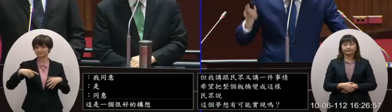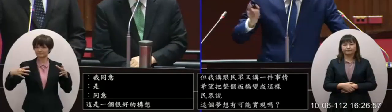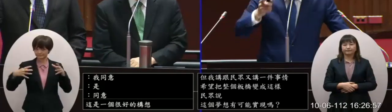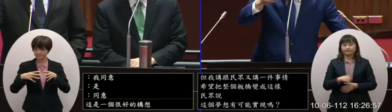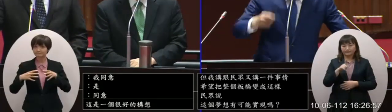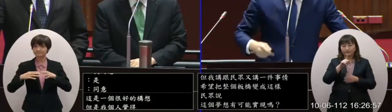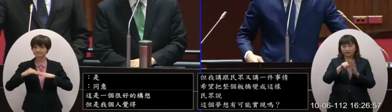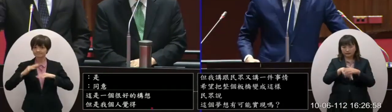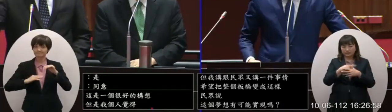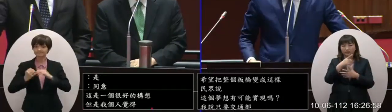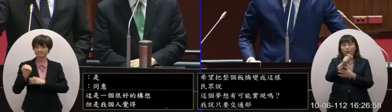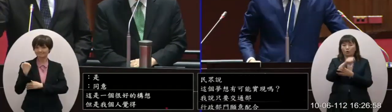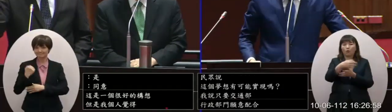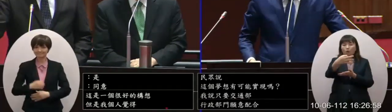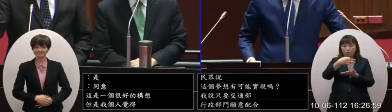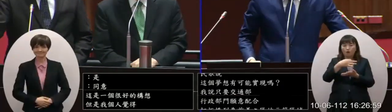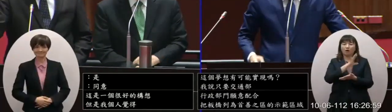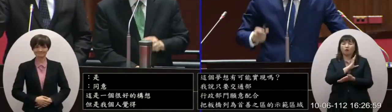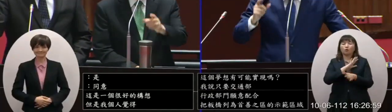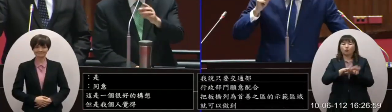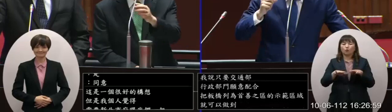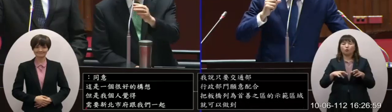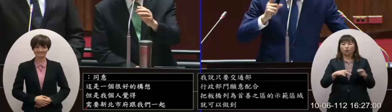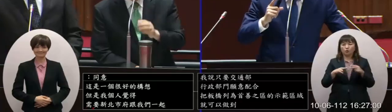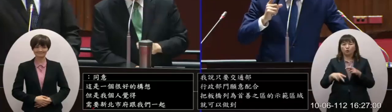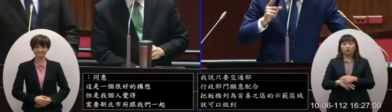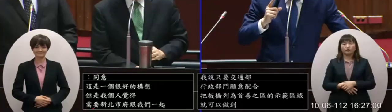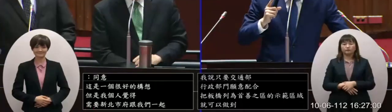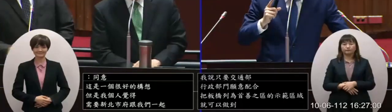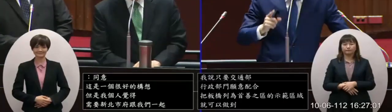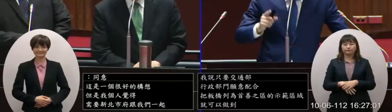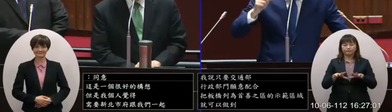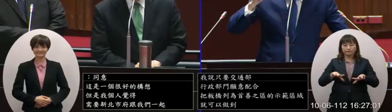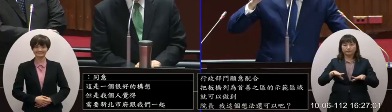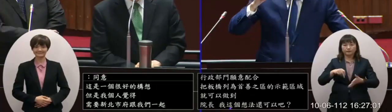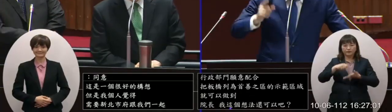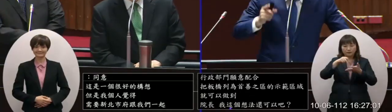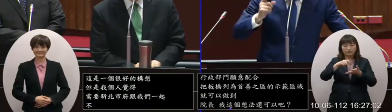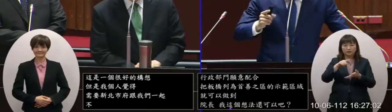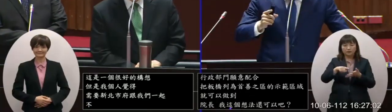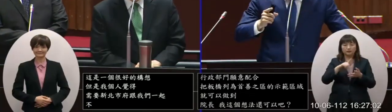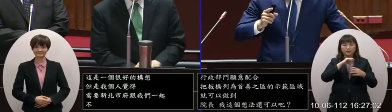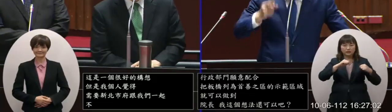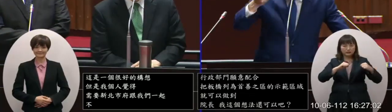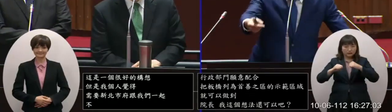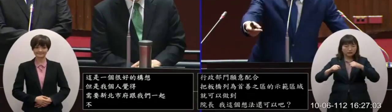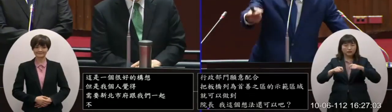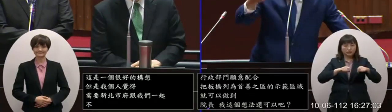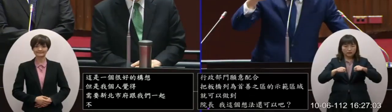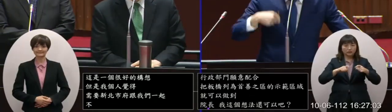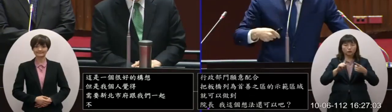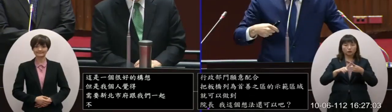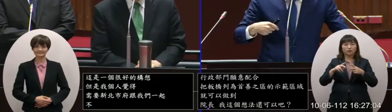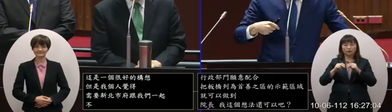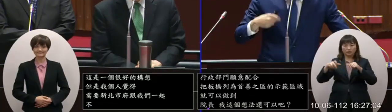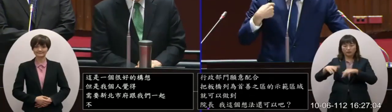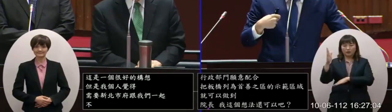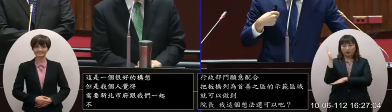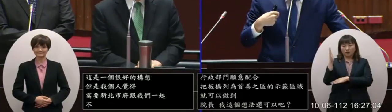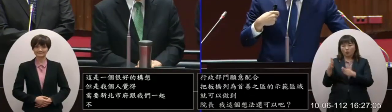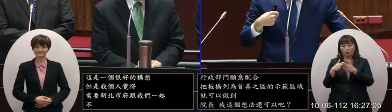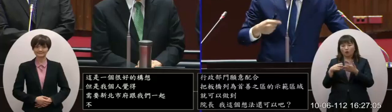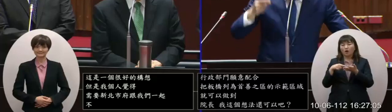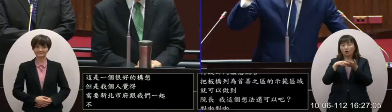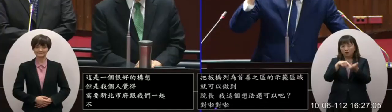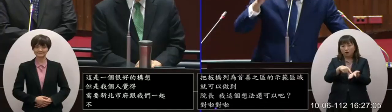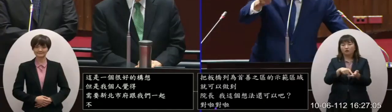你只要願意給錢他當然都願意吧沒有院長我現在提的就是說競爭型計畫沒有錯地方政府來